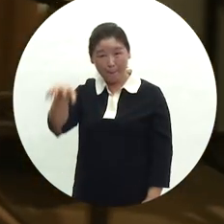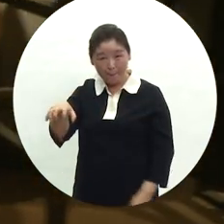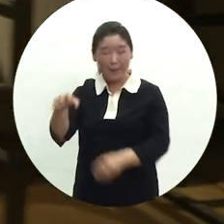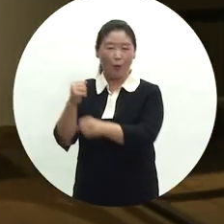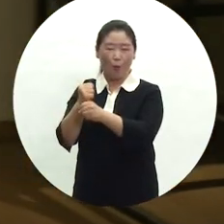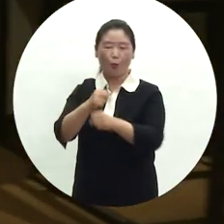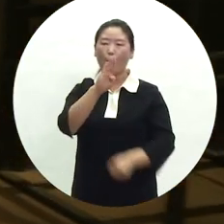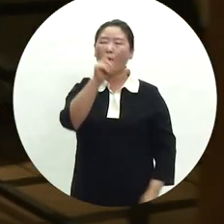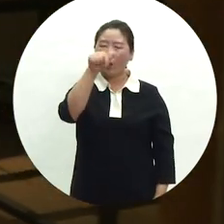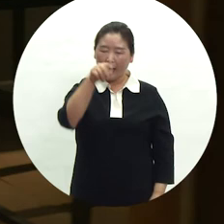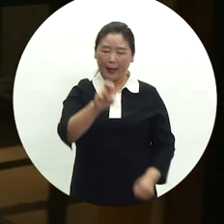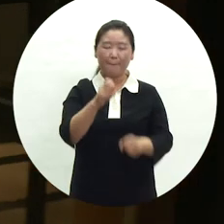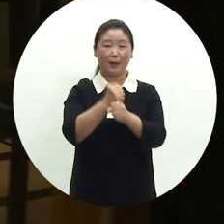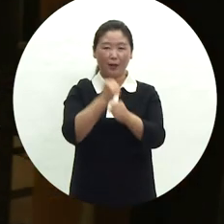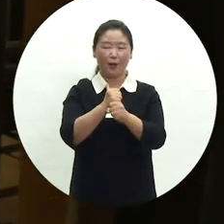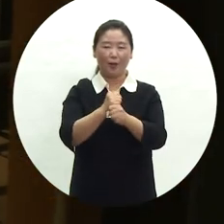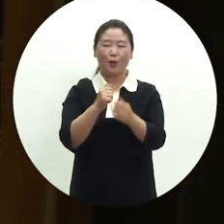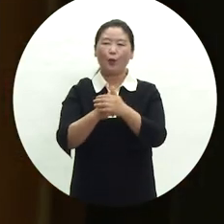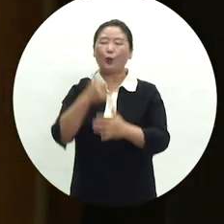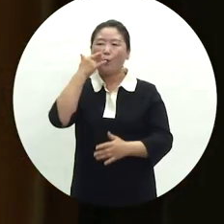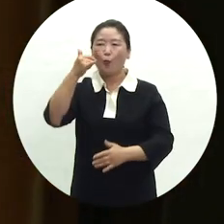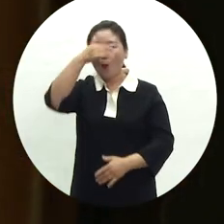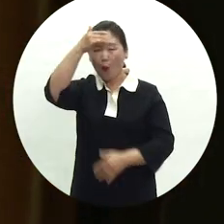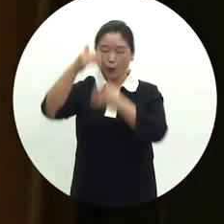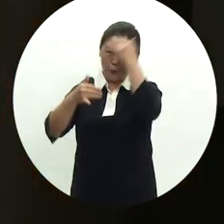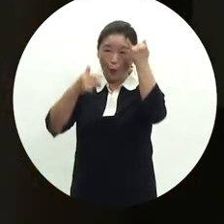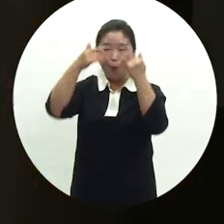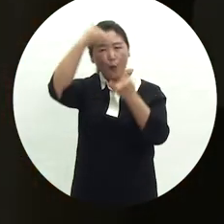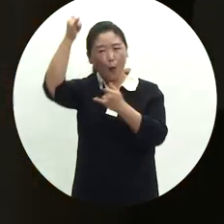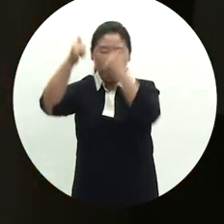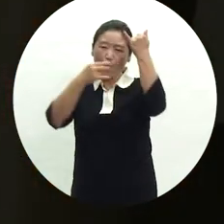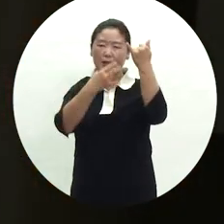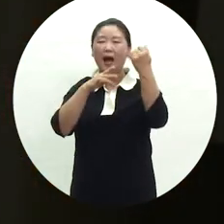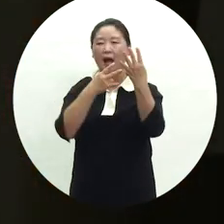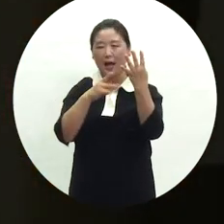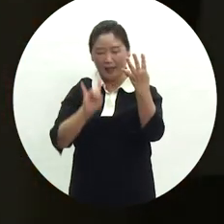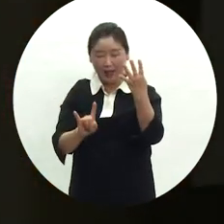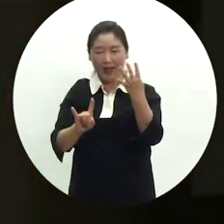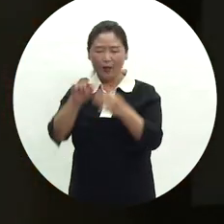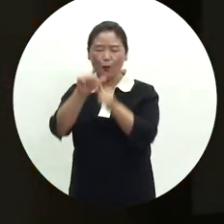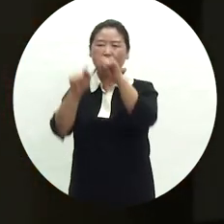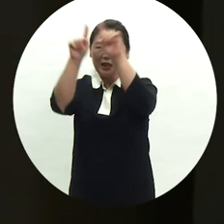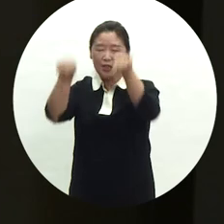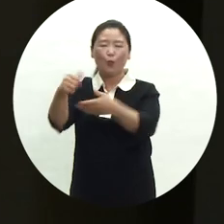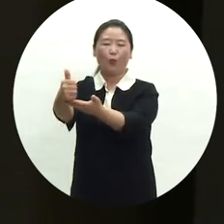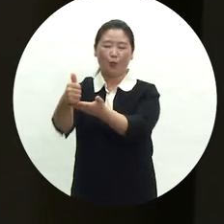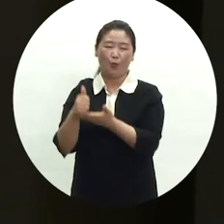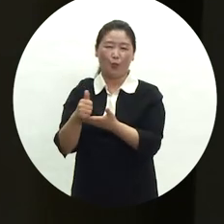만들어 고조부모, 증조부모, 조부모, 부모 등 4대 조상의 신주를 모셨습니다.